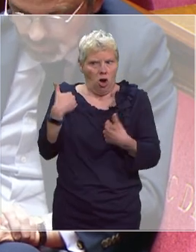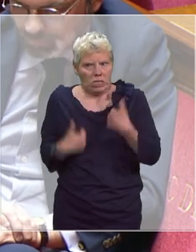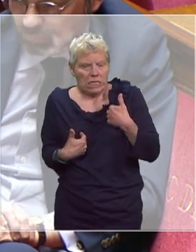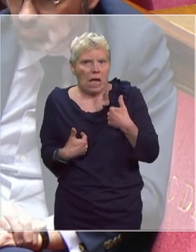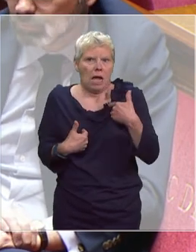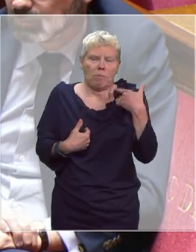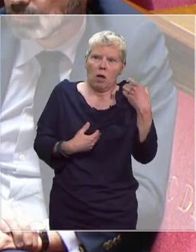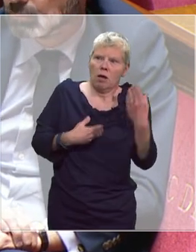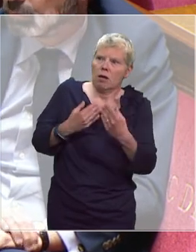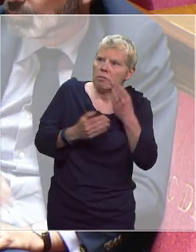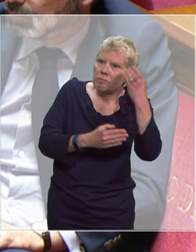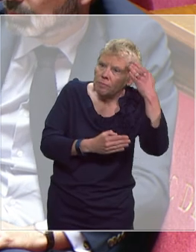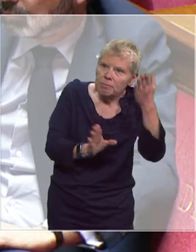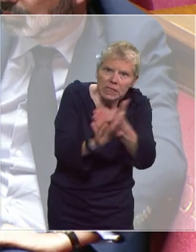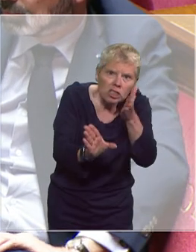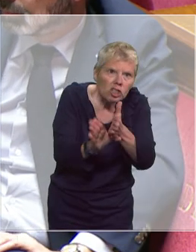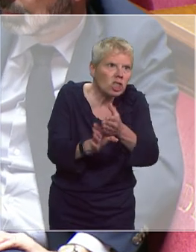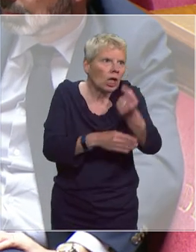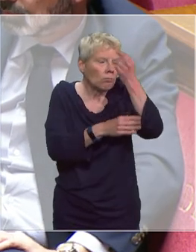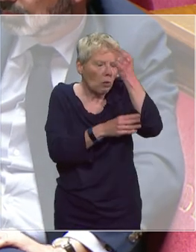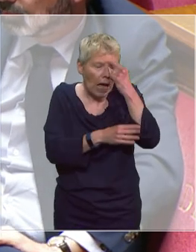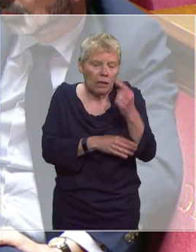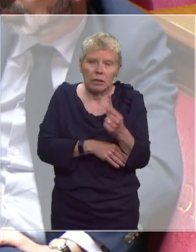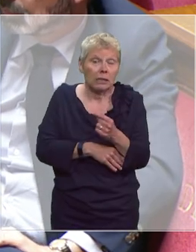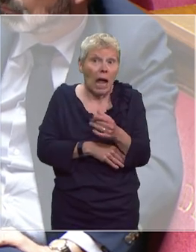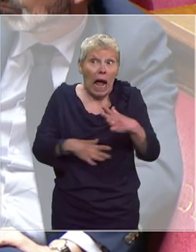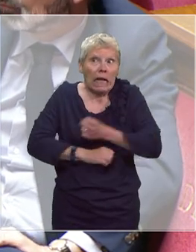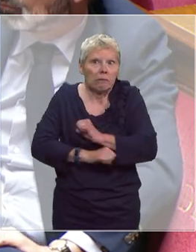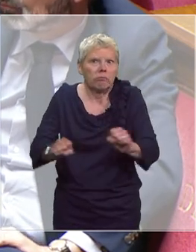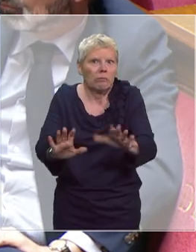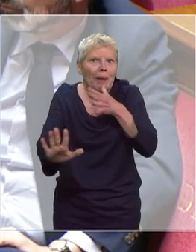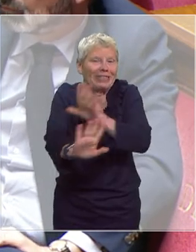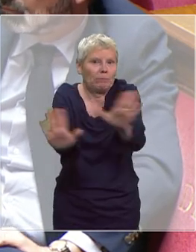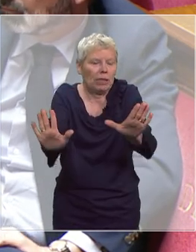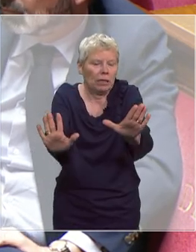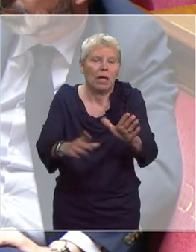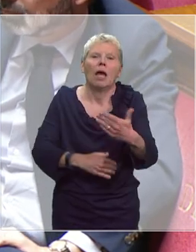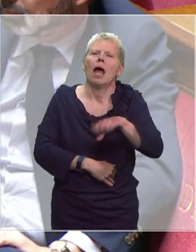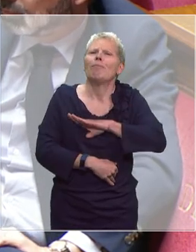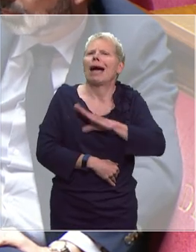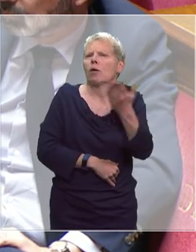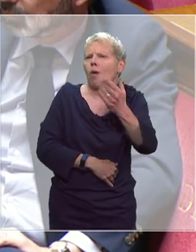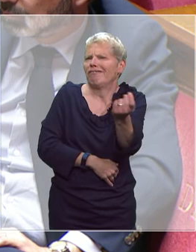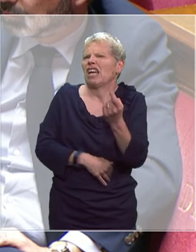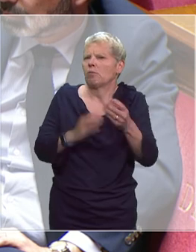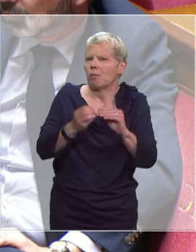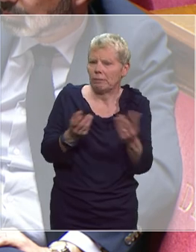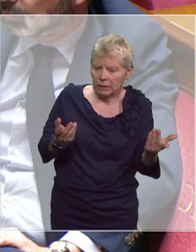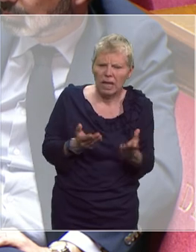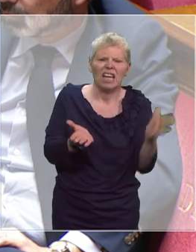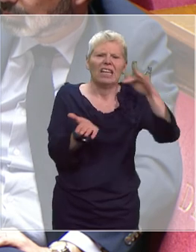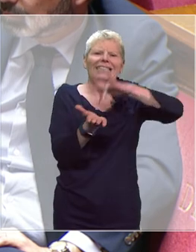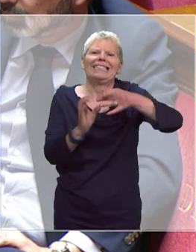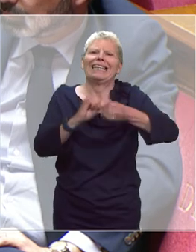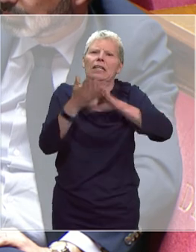handicap physique, psychique, mentale. hors de question. Je crois que le trouble est venu par la publication malheureuse sur le site